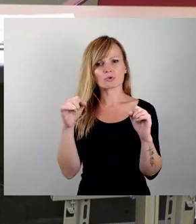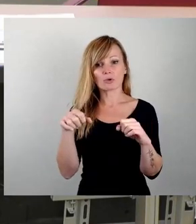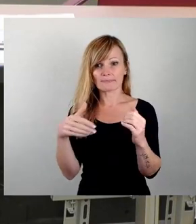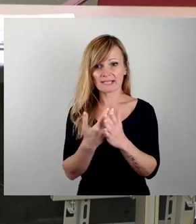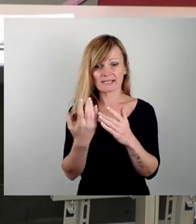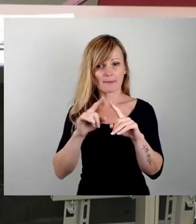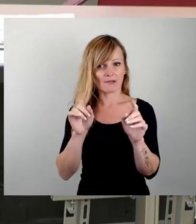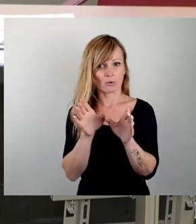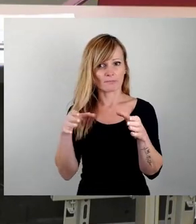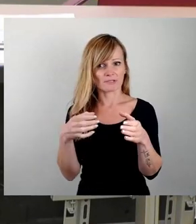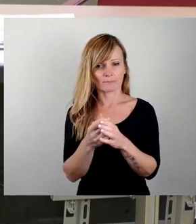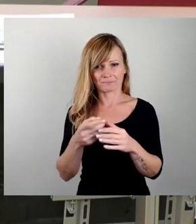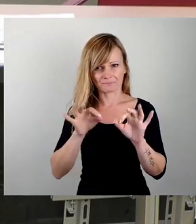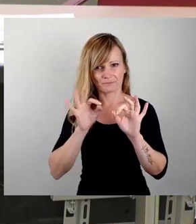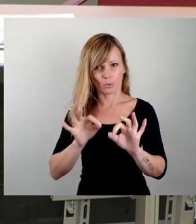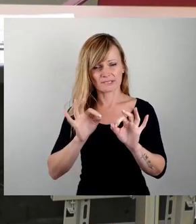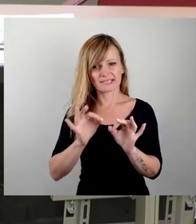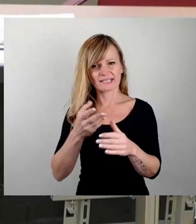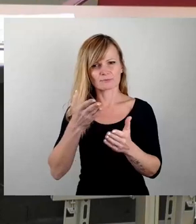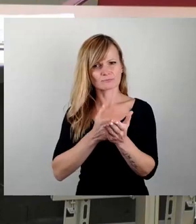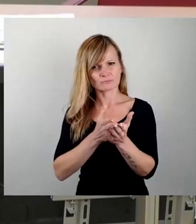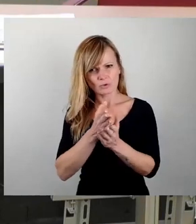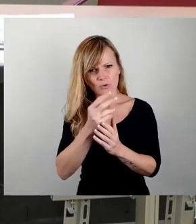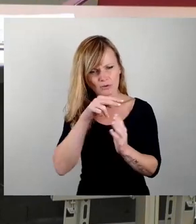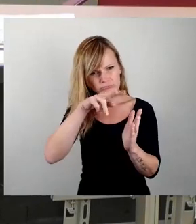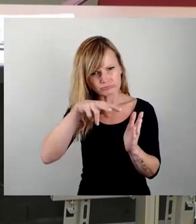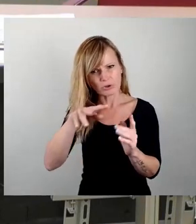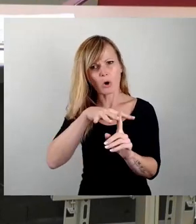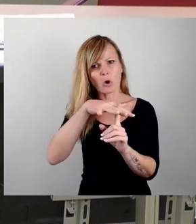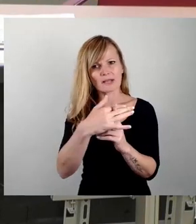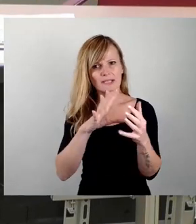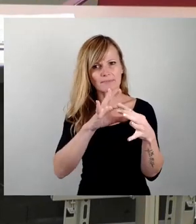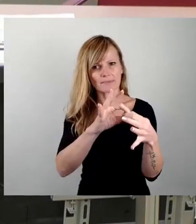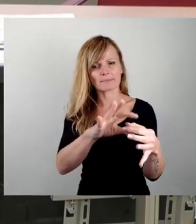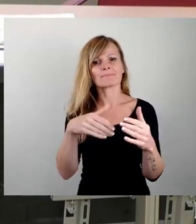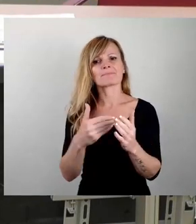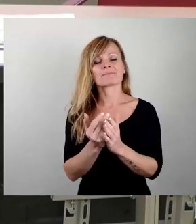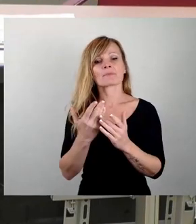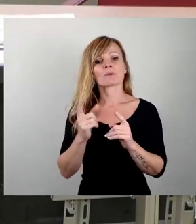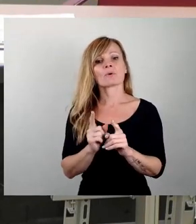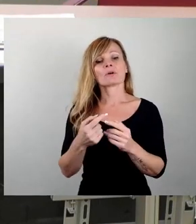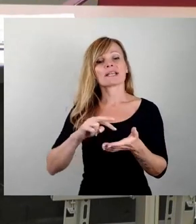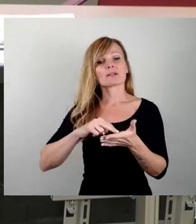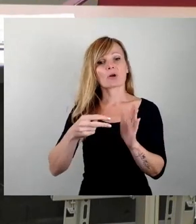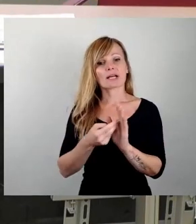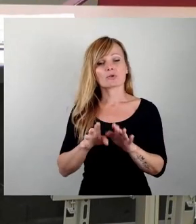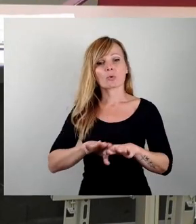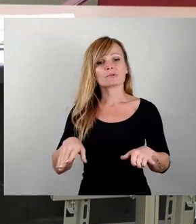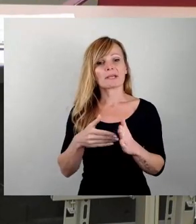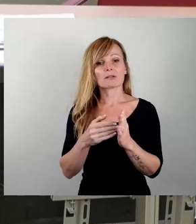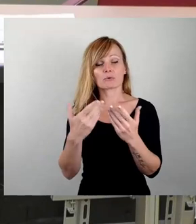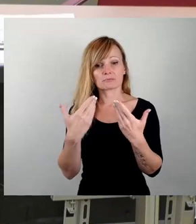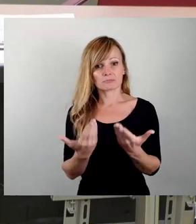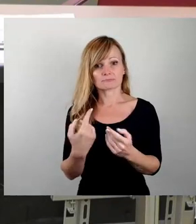mal ordentlich durchkontextualisieren. So erspart uns technokratische Grundbehinderung wenigstens die Peinlichkeit, dass dieser